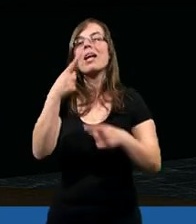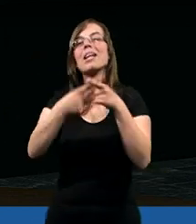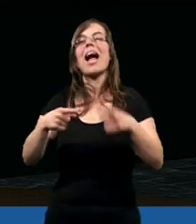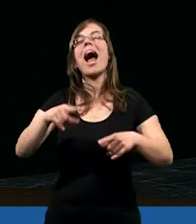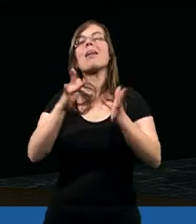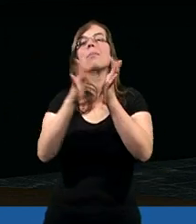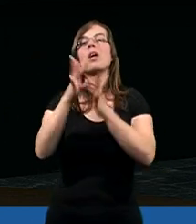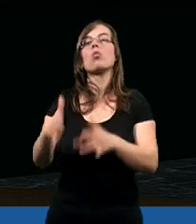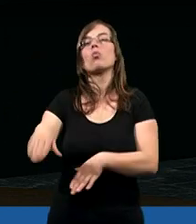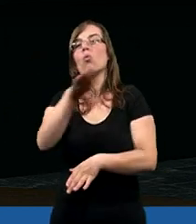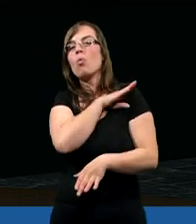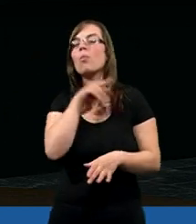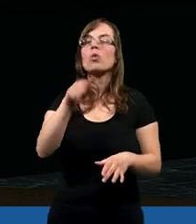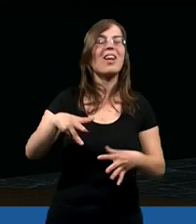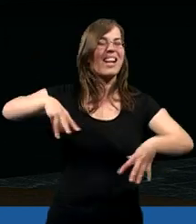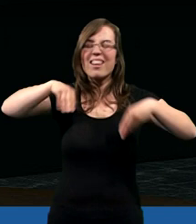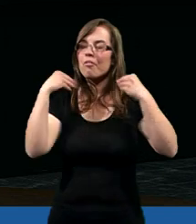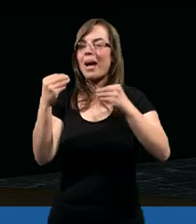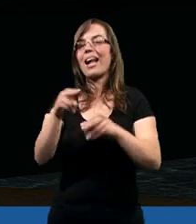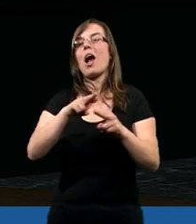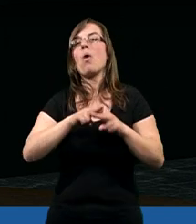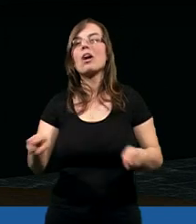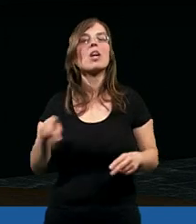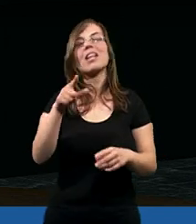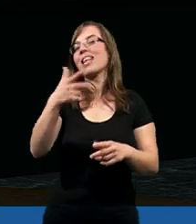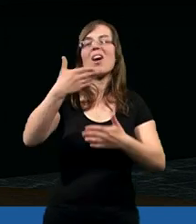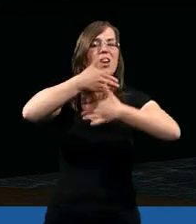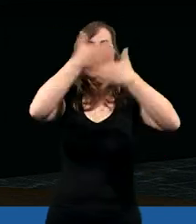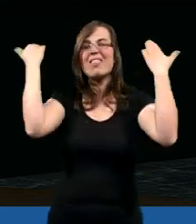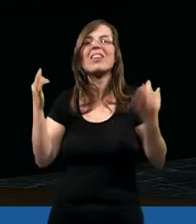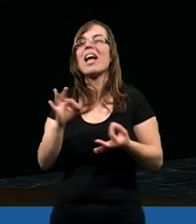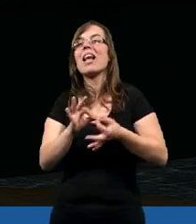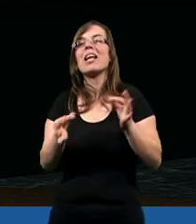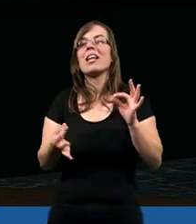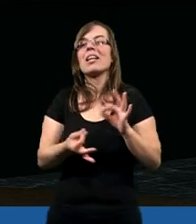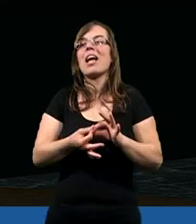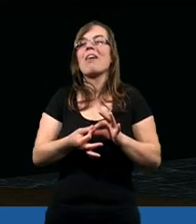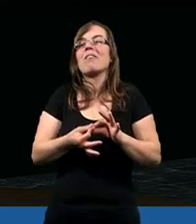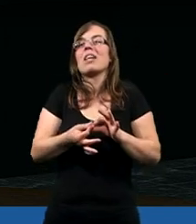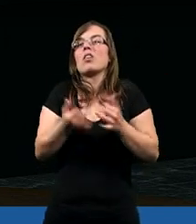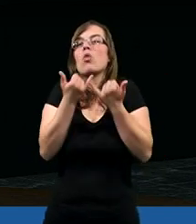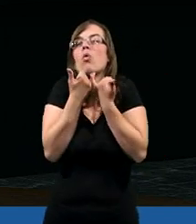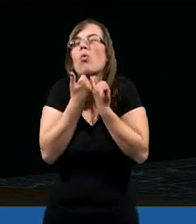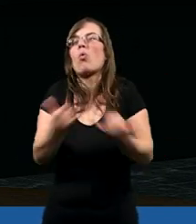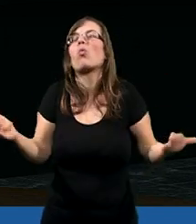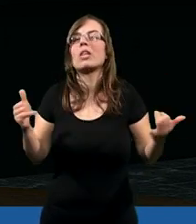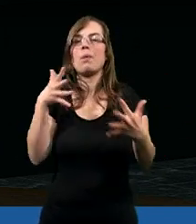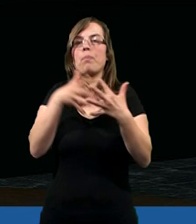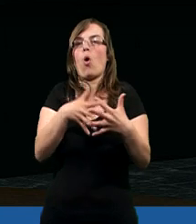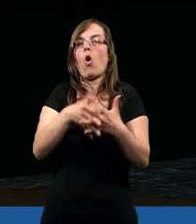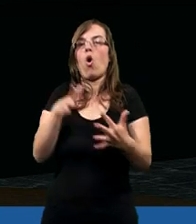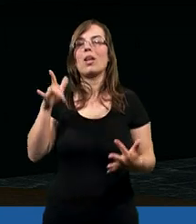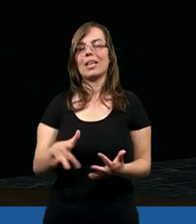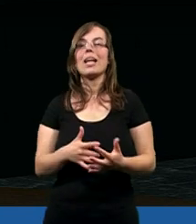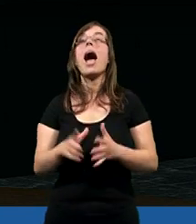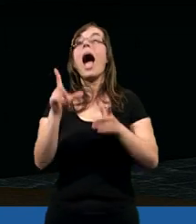Chrystus jeszcze umarł. To jest wspaniała rzecz. Tego nie wiedzieli różni prorocy nawet,